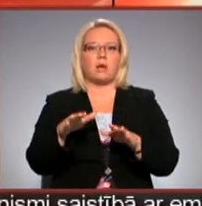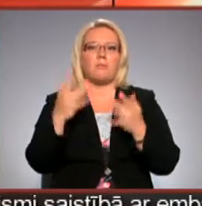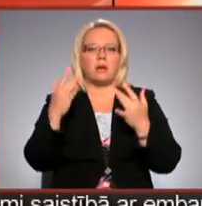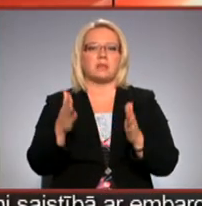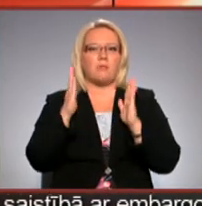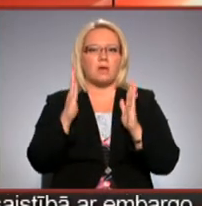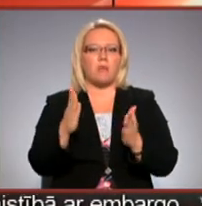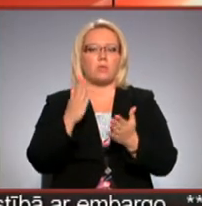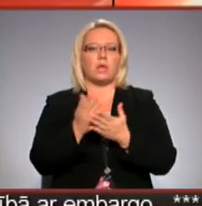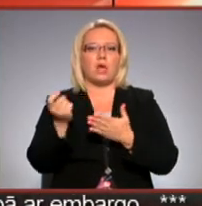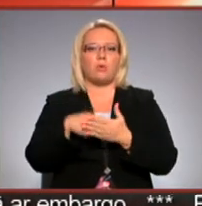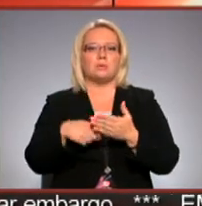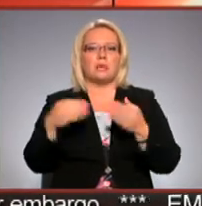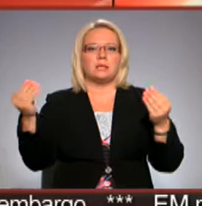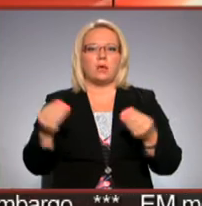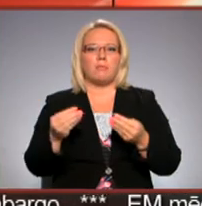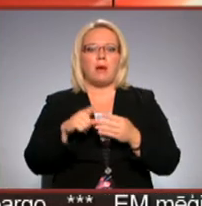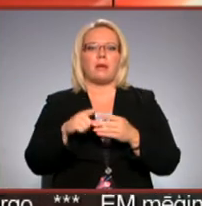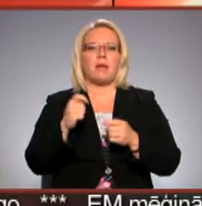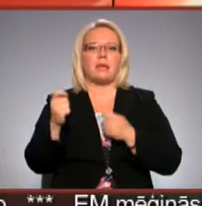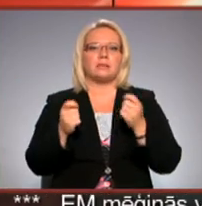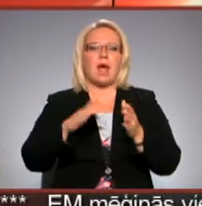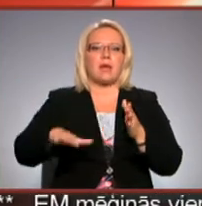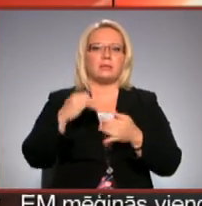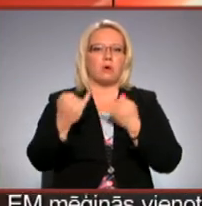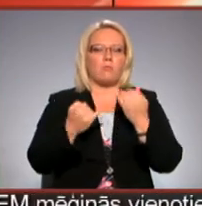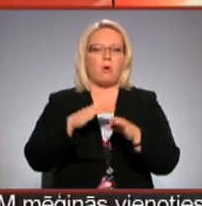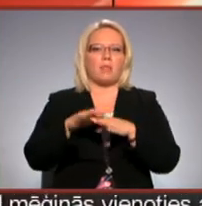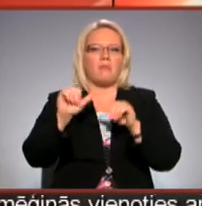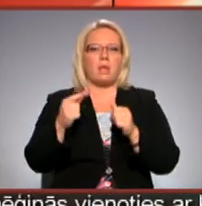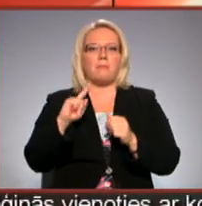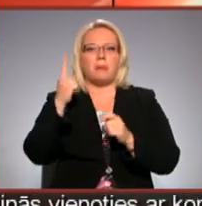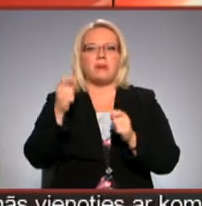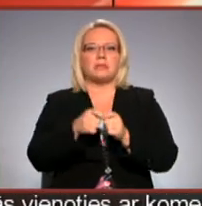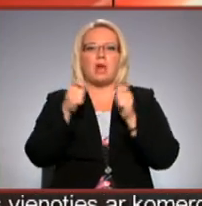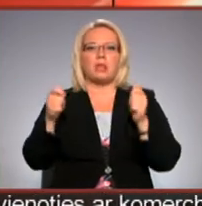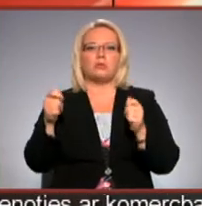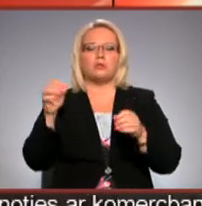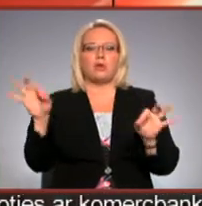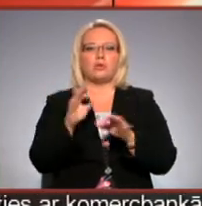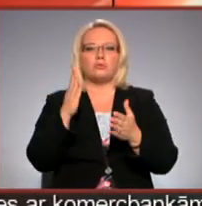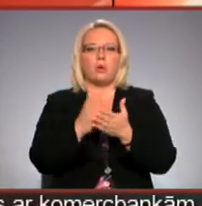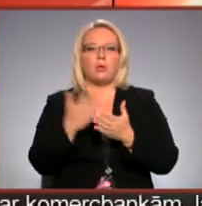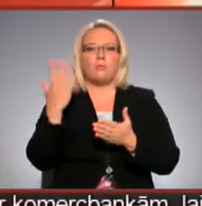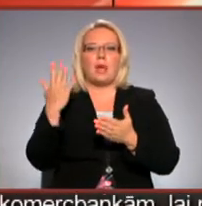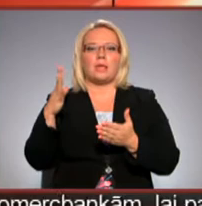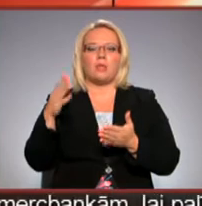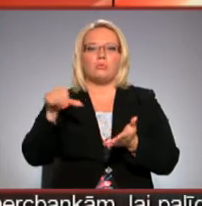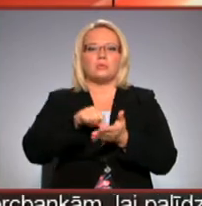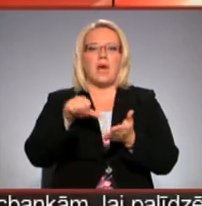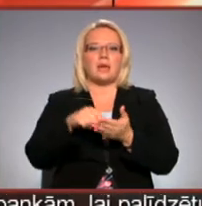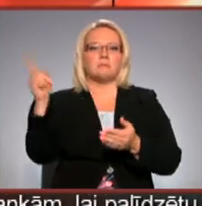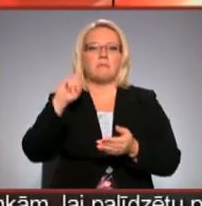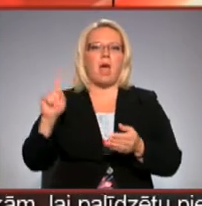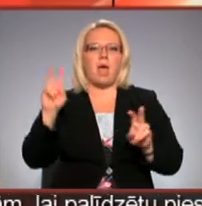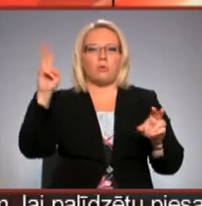ir jābūt un tika noslēgts līgums par estrādes sakopšanu un pilnveidošanu. Pirmais atklāšanas koncerts notika jau piekdien, kurā uzstājās liģendārā grupa Pērkons. Vakarē